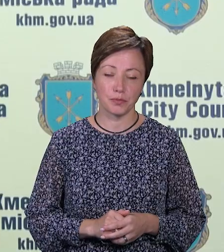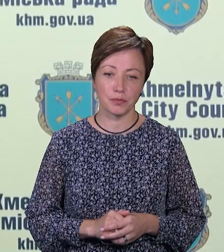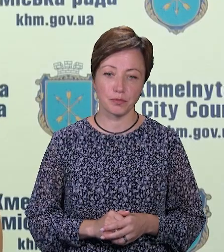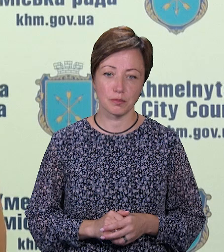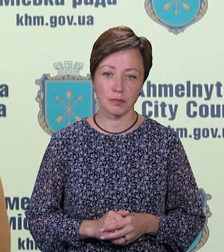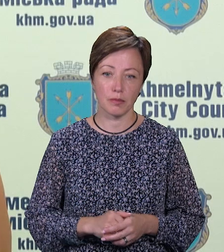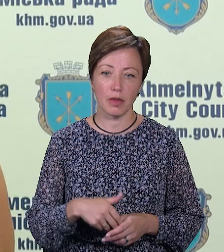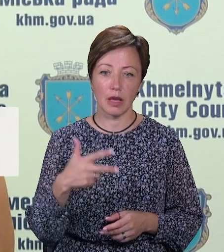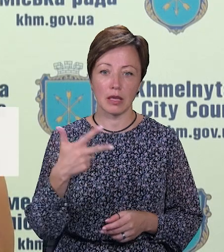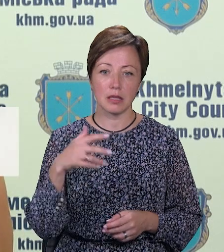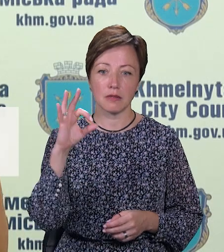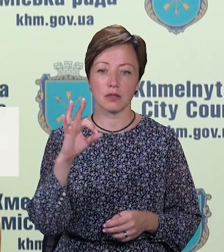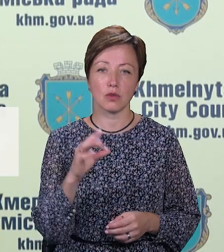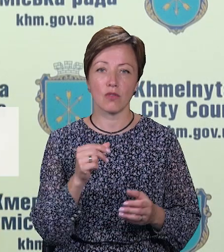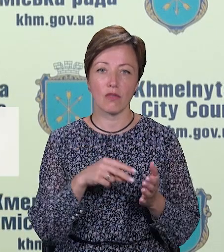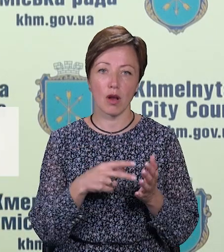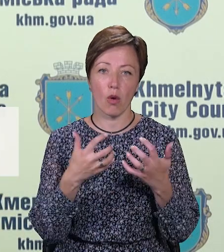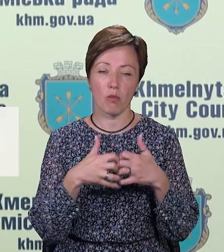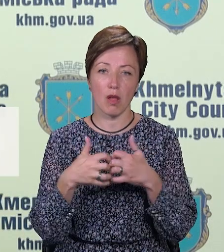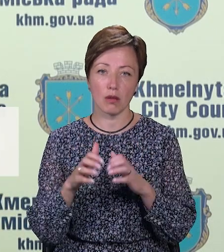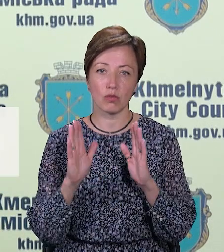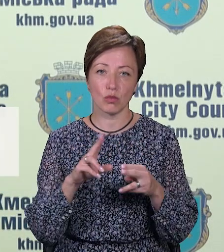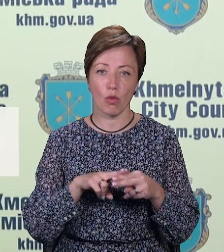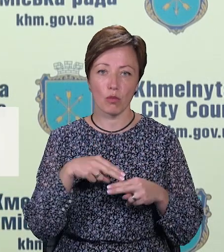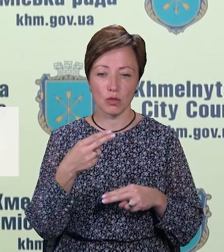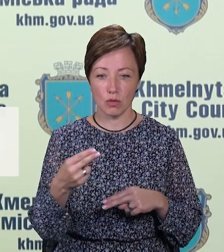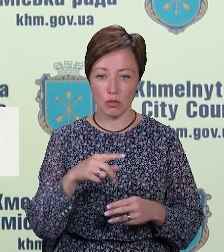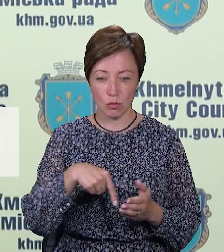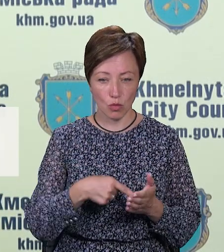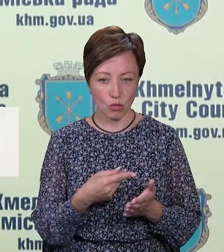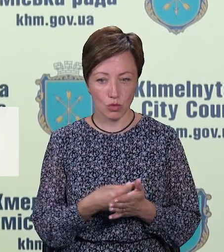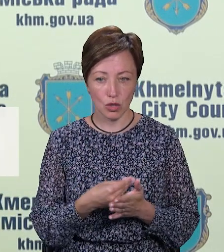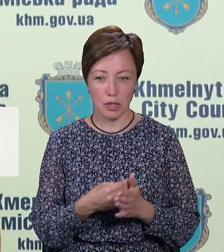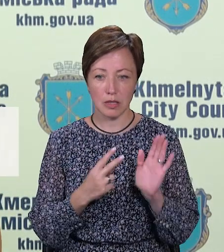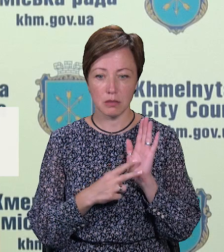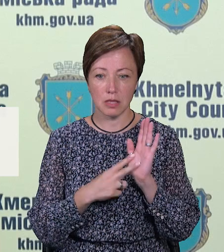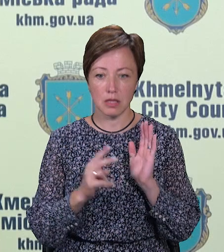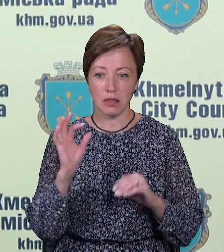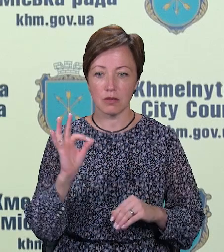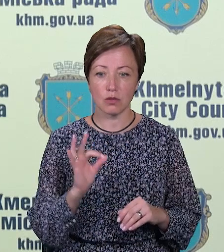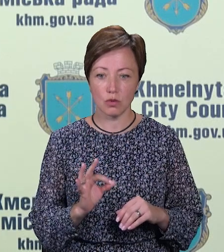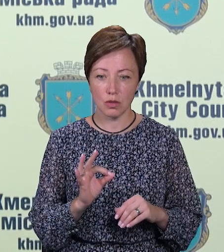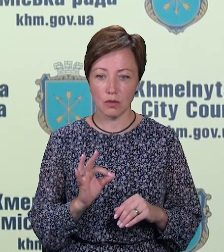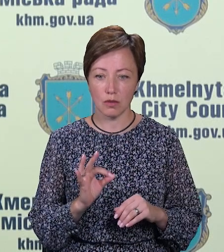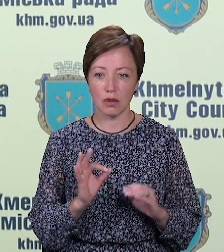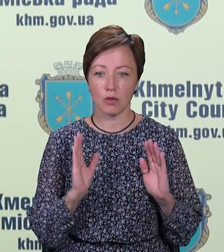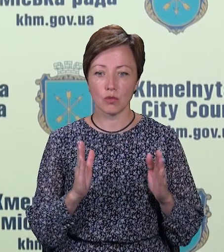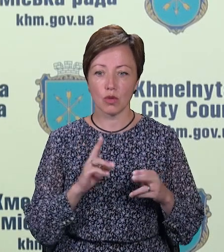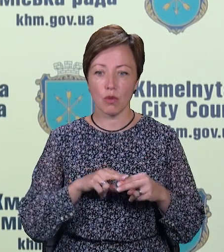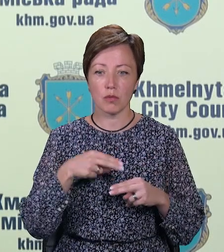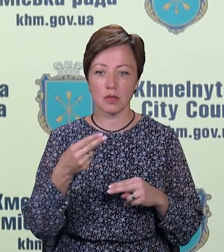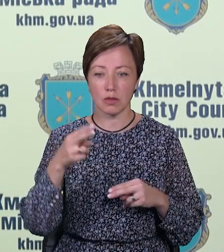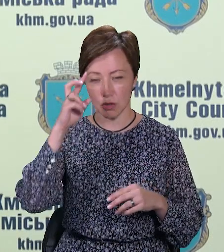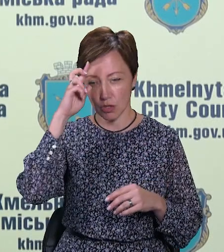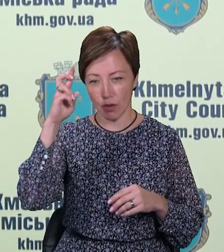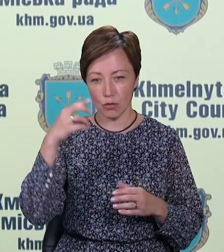30% вартості обладнання ми будемо компенсовувати з міського бюджету. 70% вартості обладнання будуть компенсовувати з